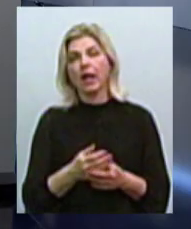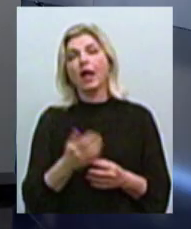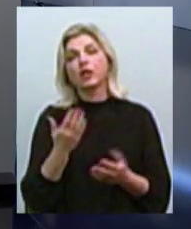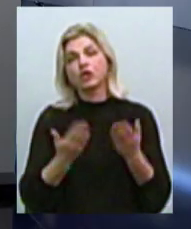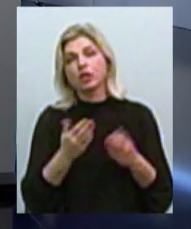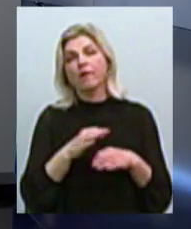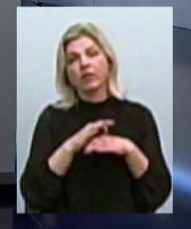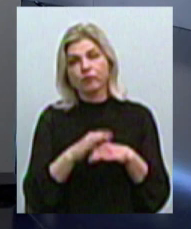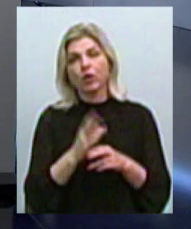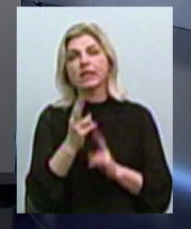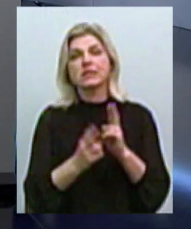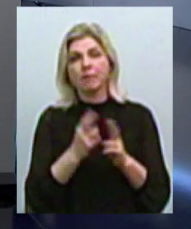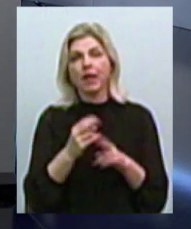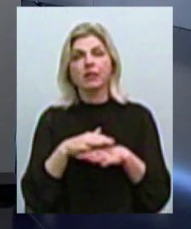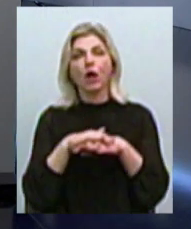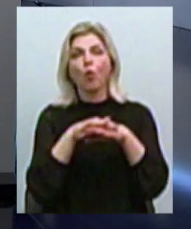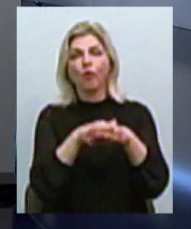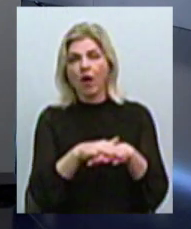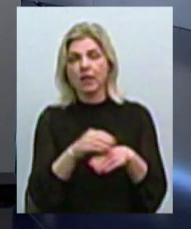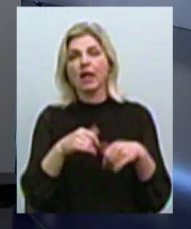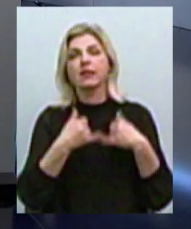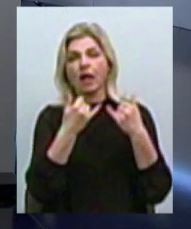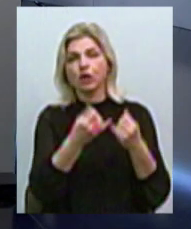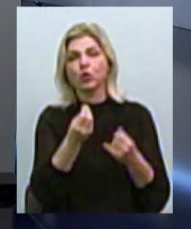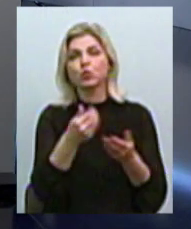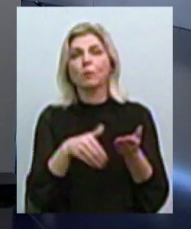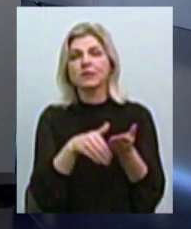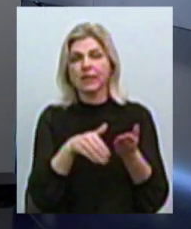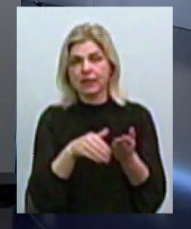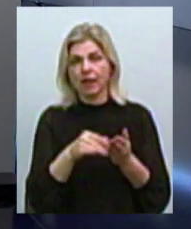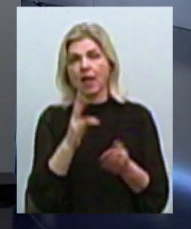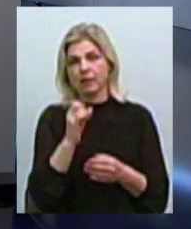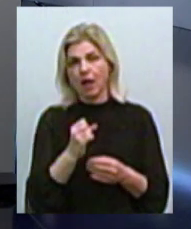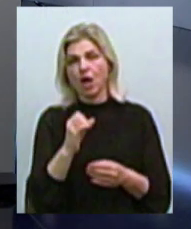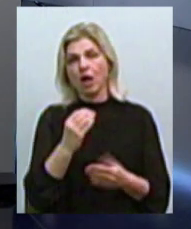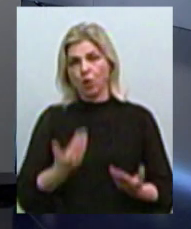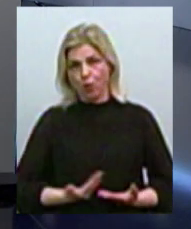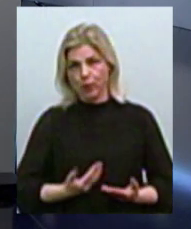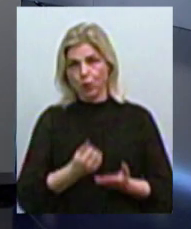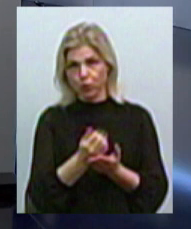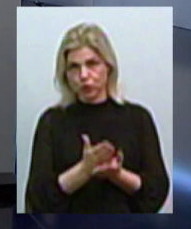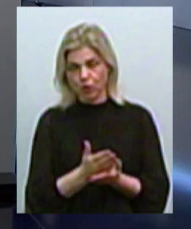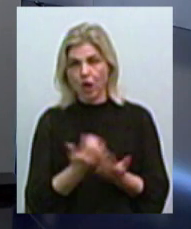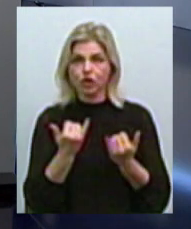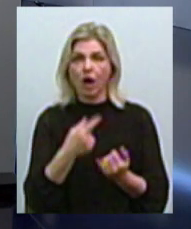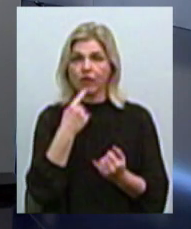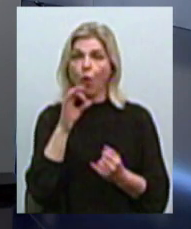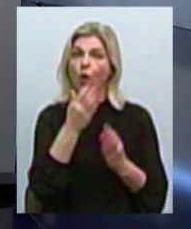че відбулись какие-то изменения в нараховании и наданной субсидии на оплату житлово-комунальных послуг? Сейчас мы говорили про пельги.